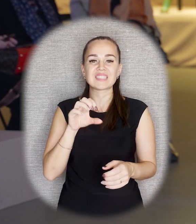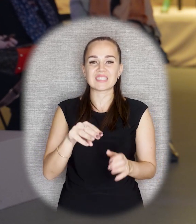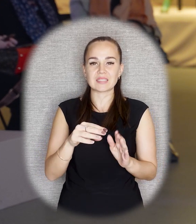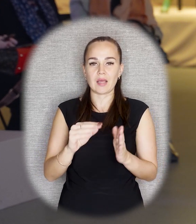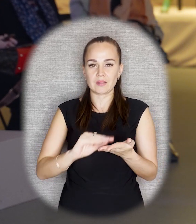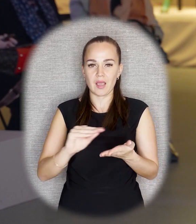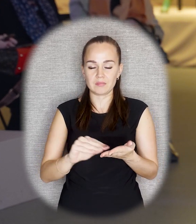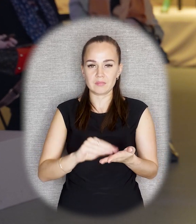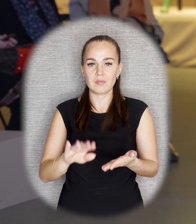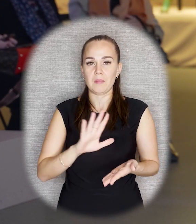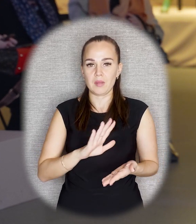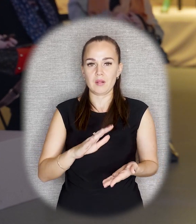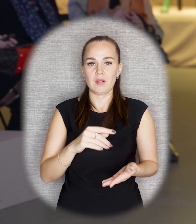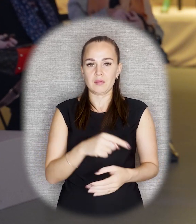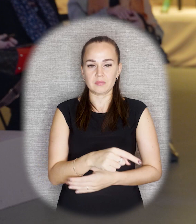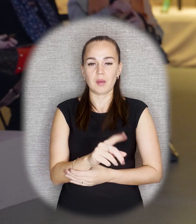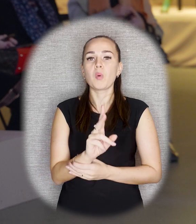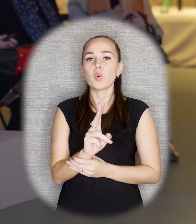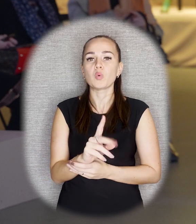Лассали, ситуация не изменилась.